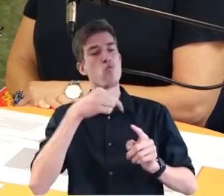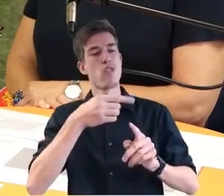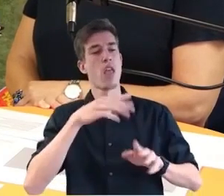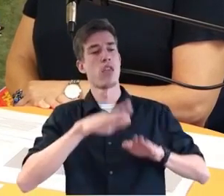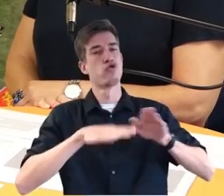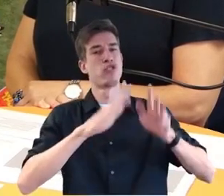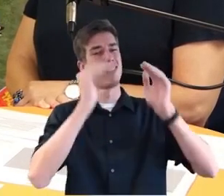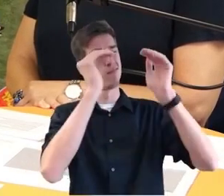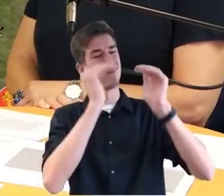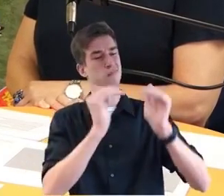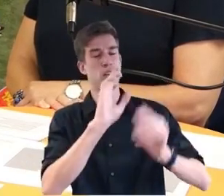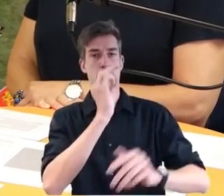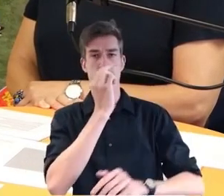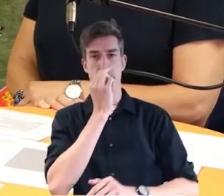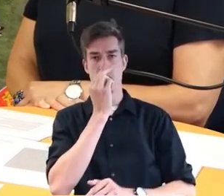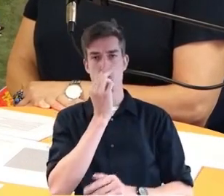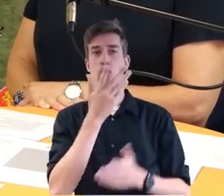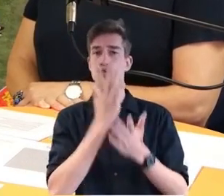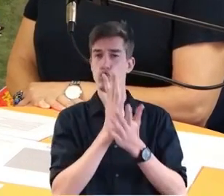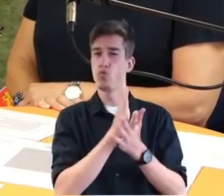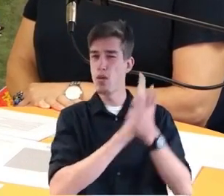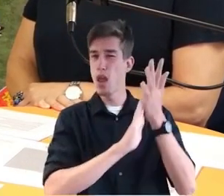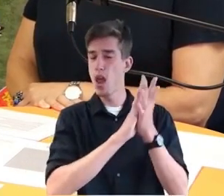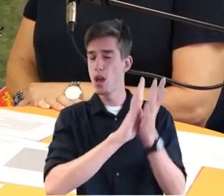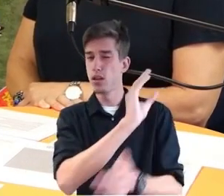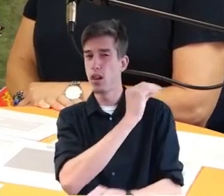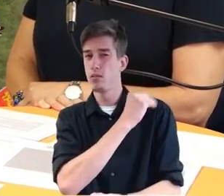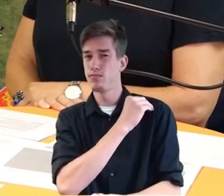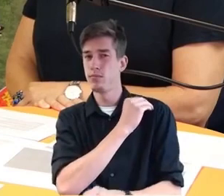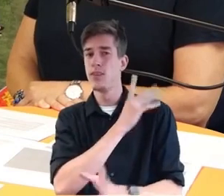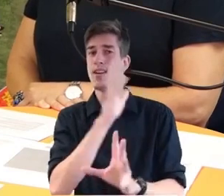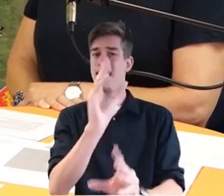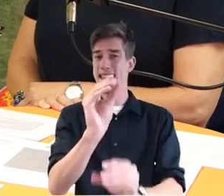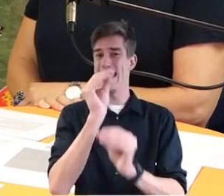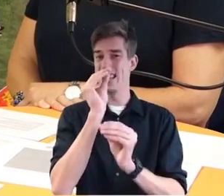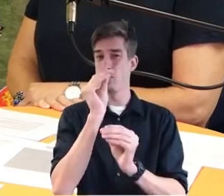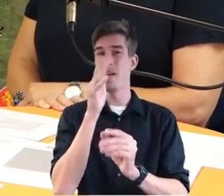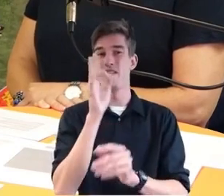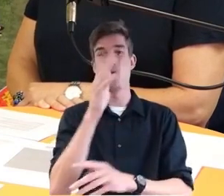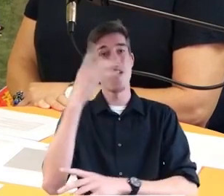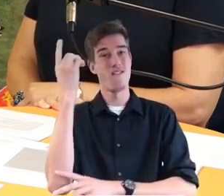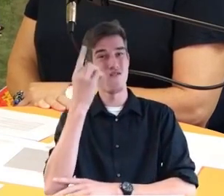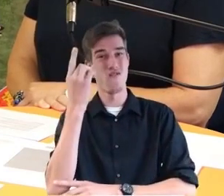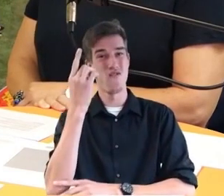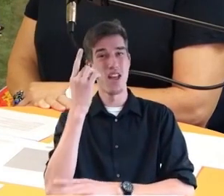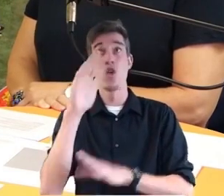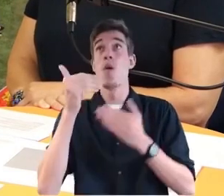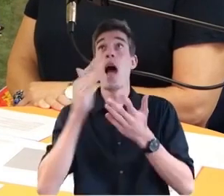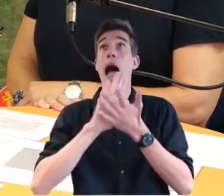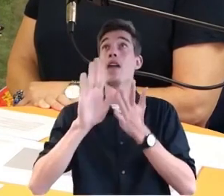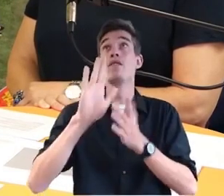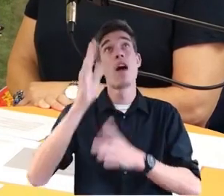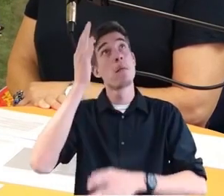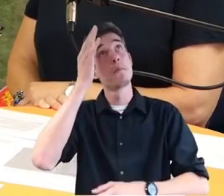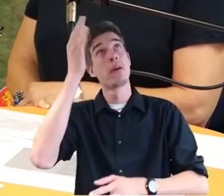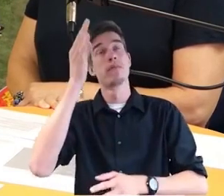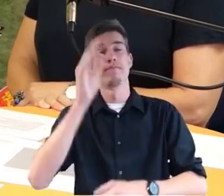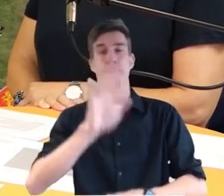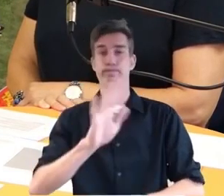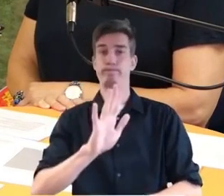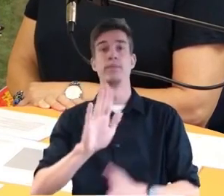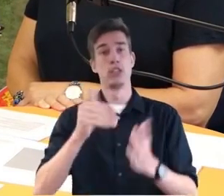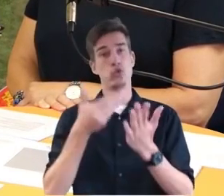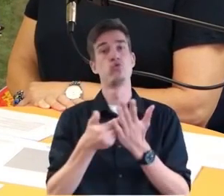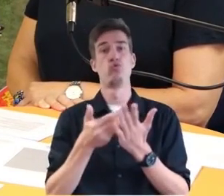abarbeiten. Wir haben auch gehört, die Information, die Grundlage für diese Warnung war, die kam ja nicht von heiterem Himmel, sondern das war eine